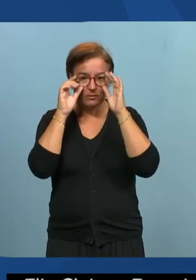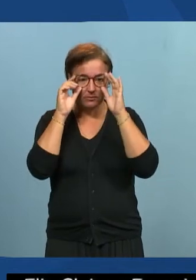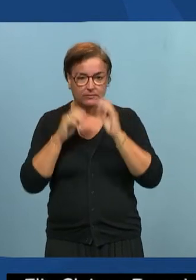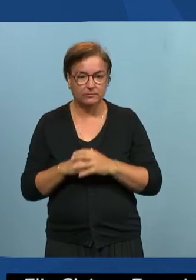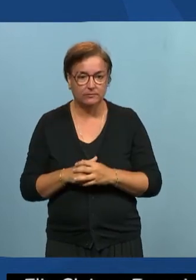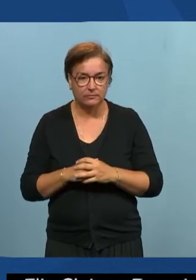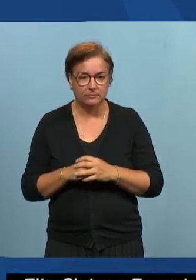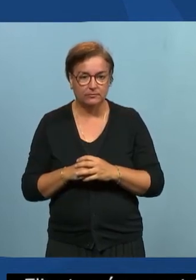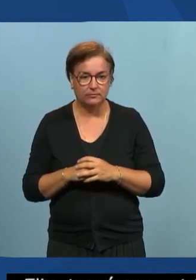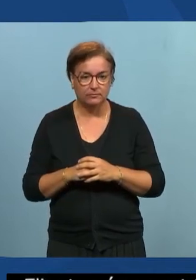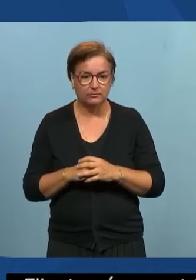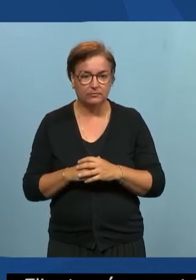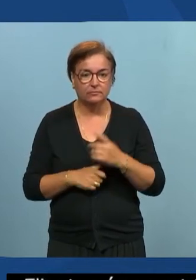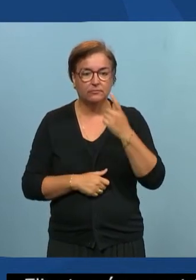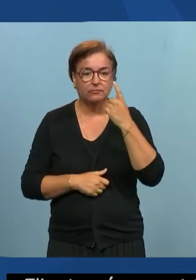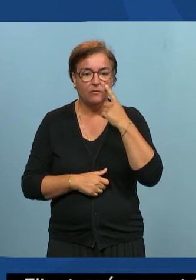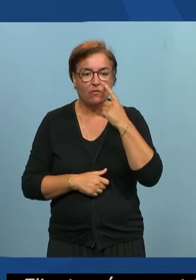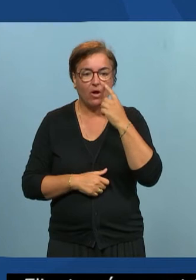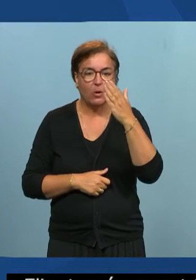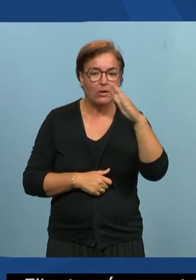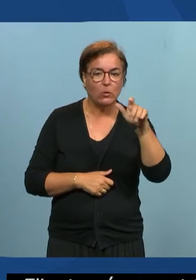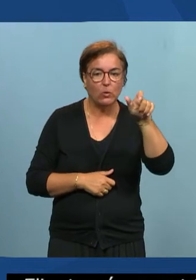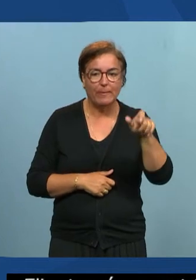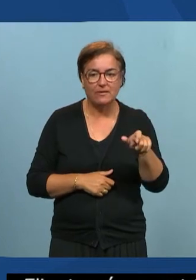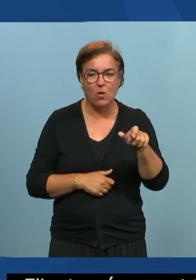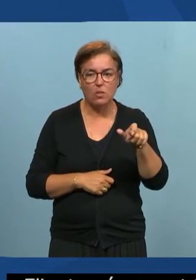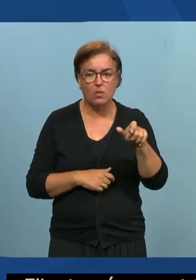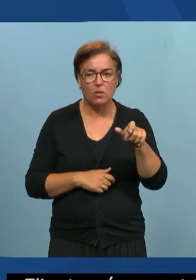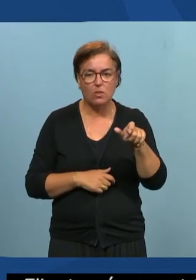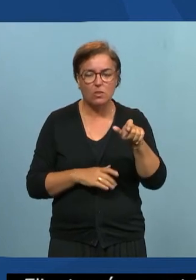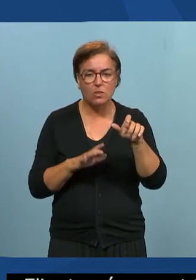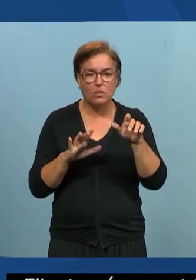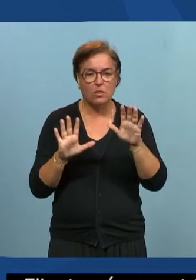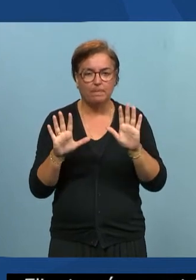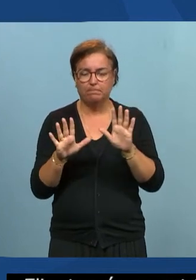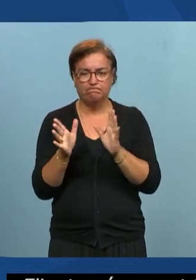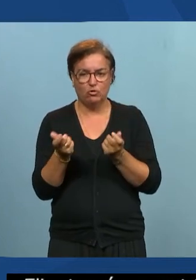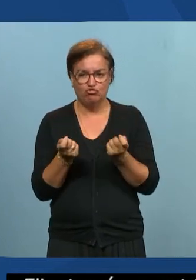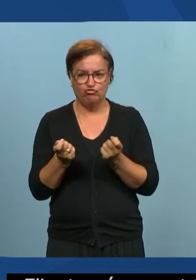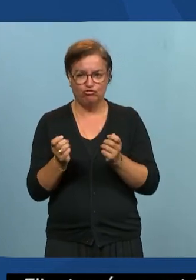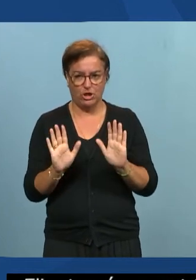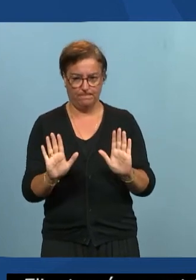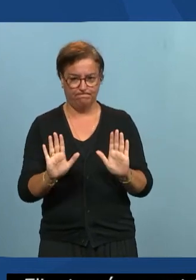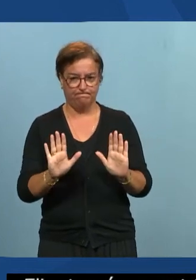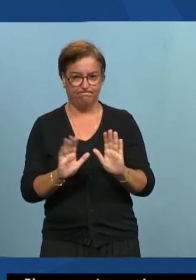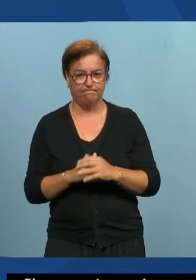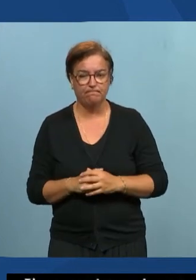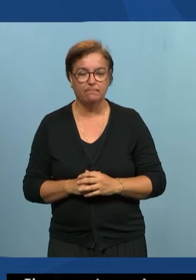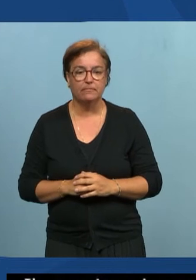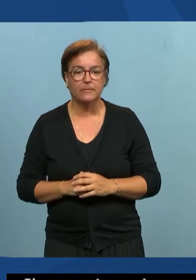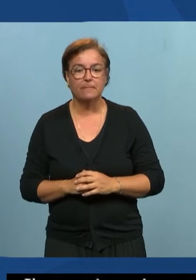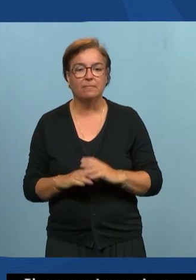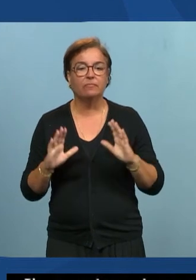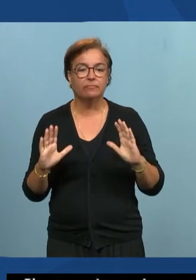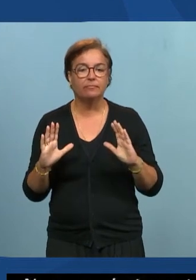L'écran, je vais voir Manu. C'est notre incrustation qui est floue. Je vais m'en occuper. Tout va bien. De toute